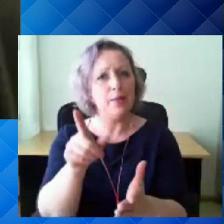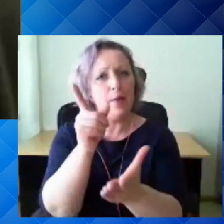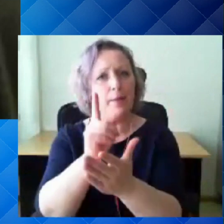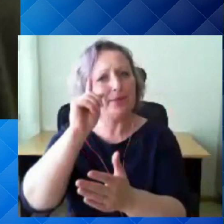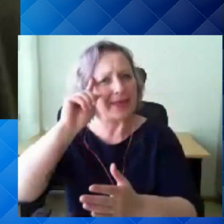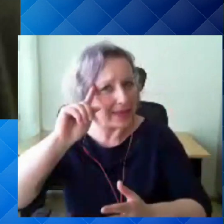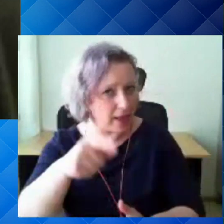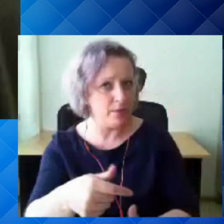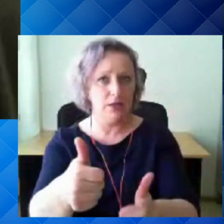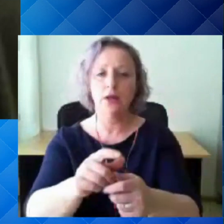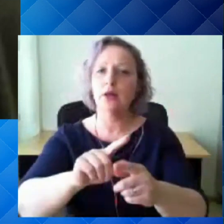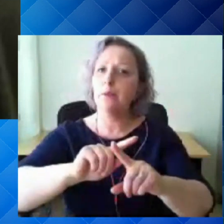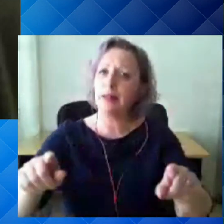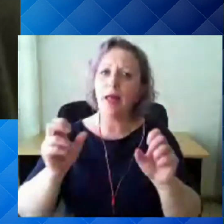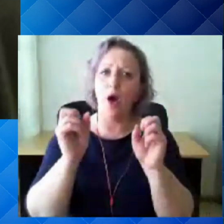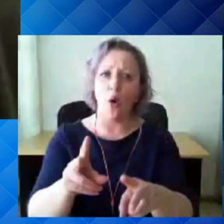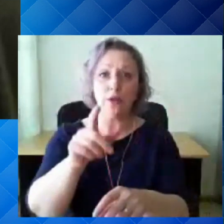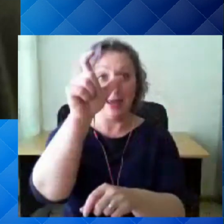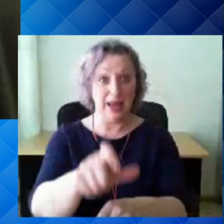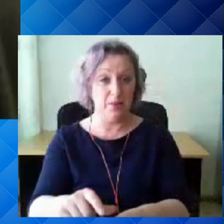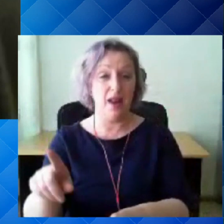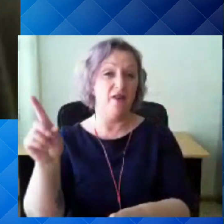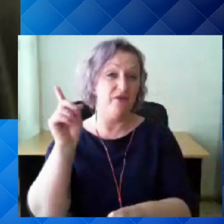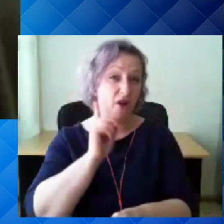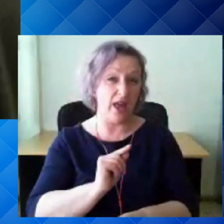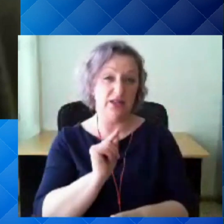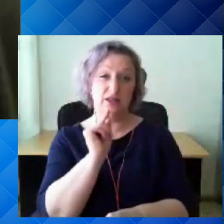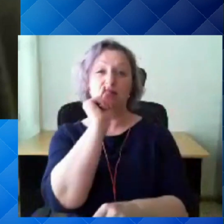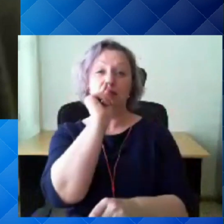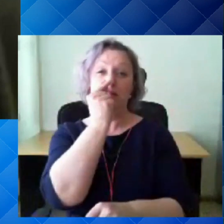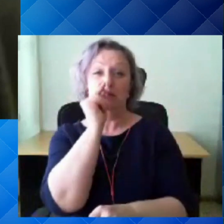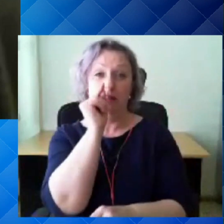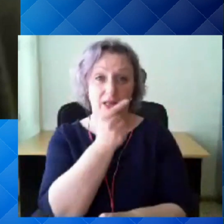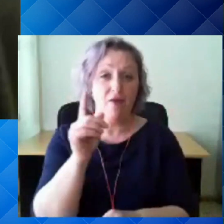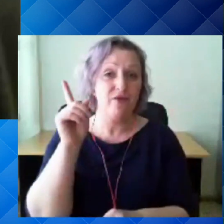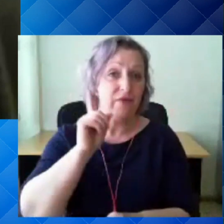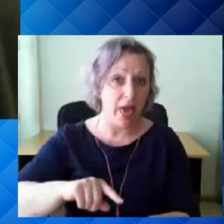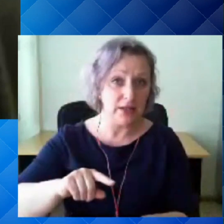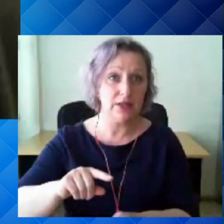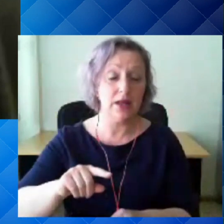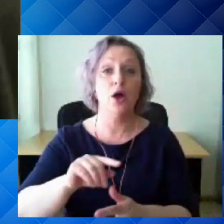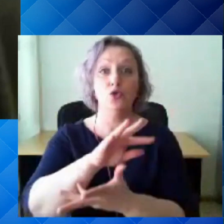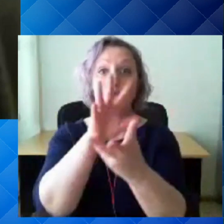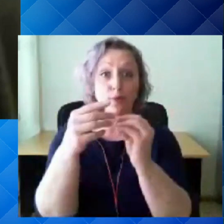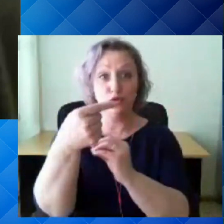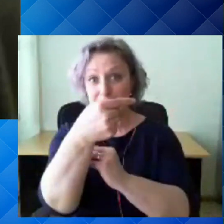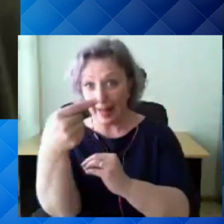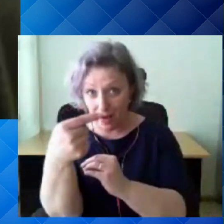sümptomaatiline inimene, kes on endalt valesti selle testi võtnud ja selle testi siis nii-öelda saanud negatiivse,